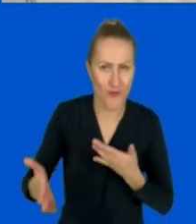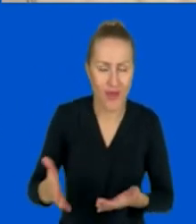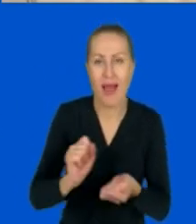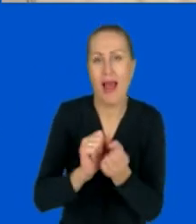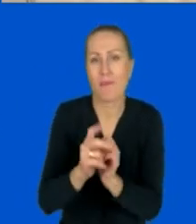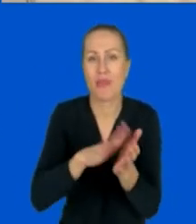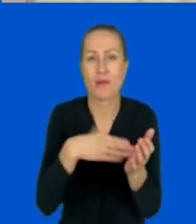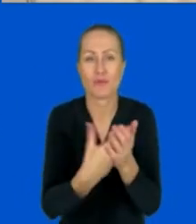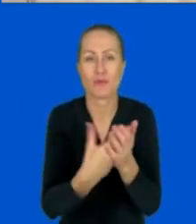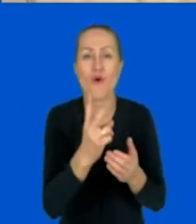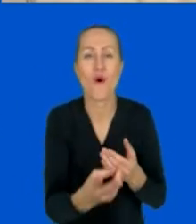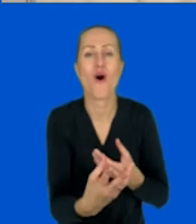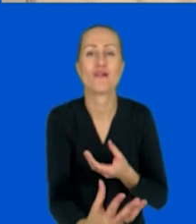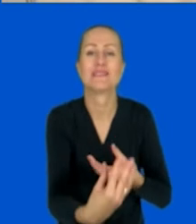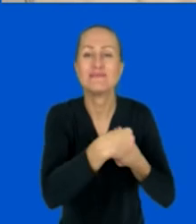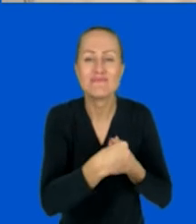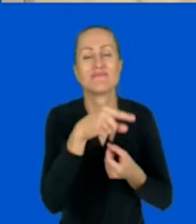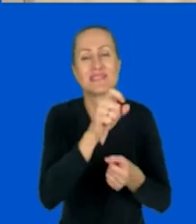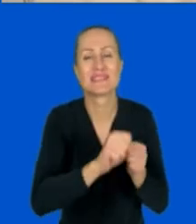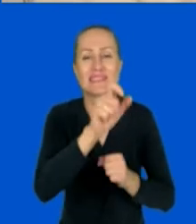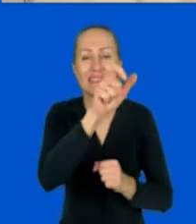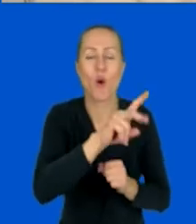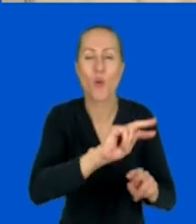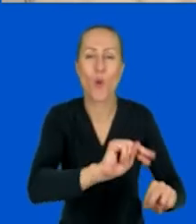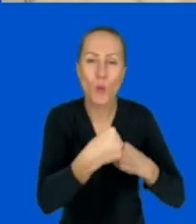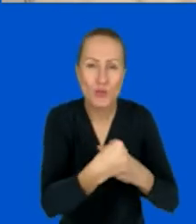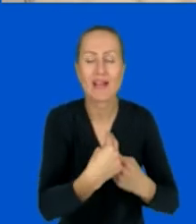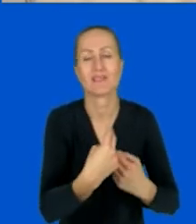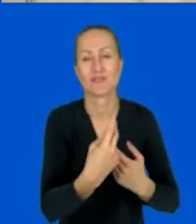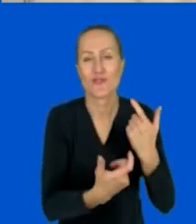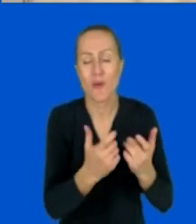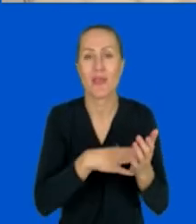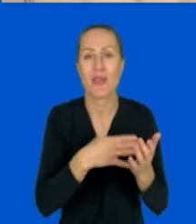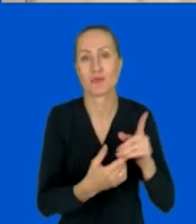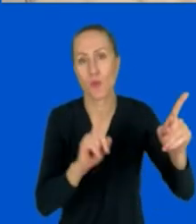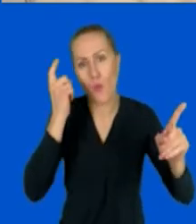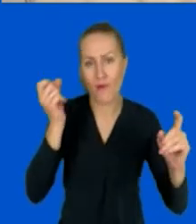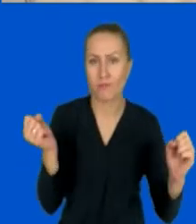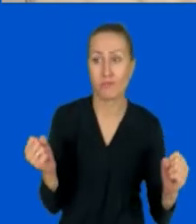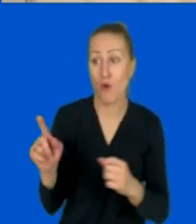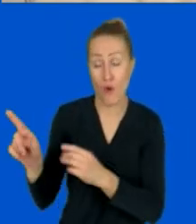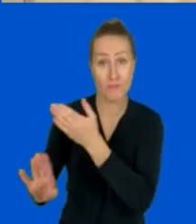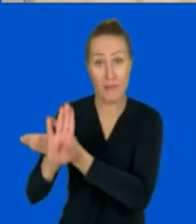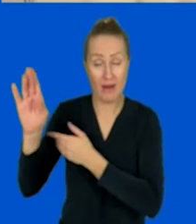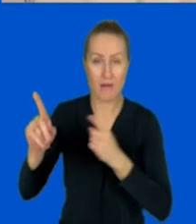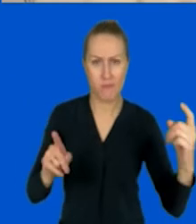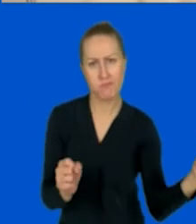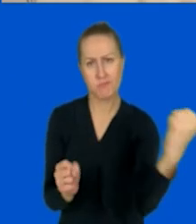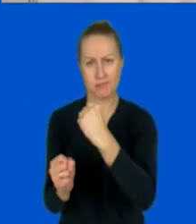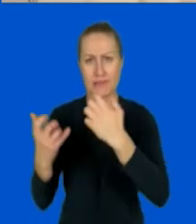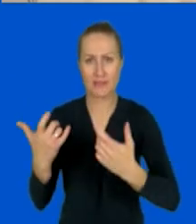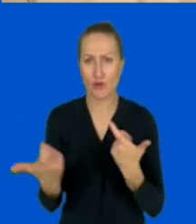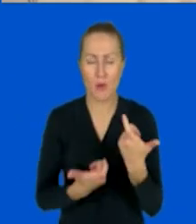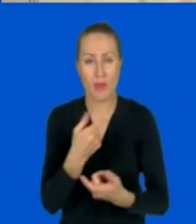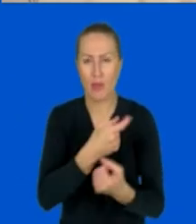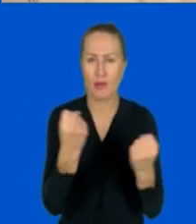uczestnik, pewnie macie też takie czasem doświadczenie, pojawi się jakiś uczestnik, który dominuje podczas spotkania i ma bardzo